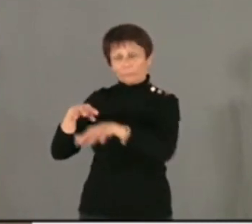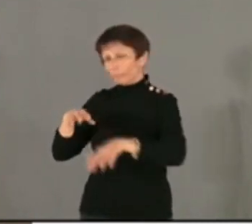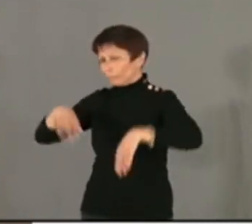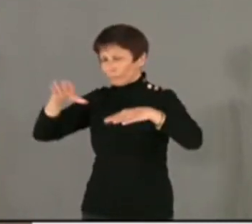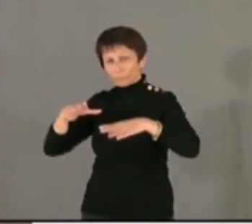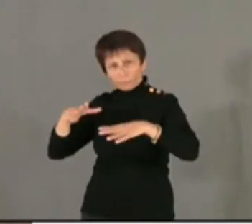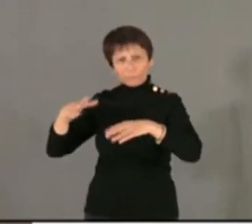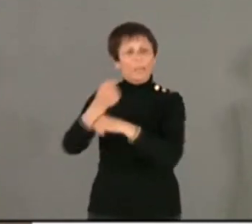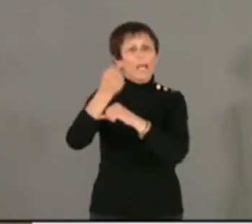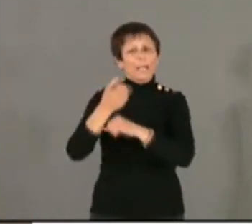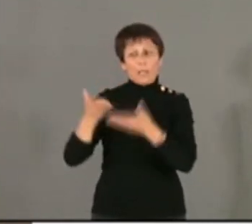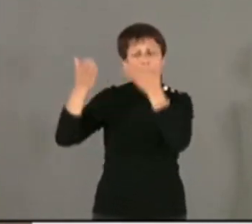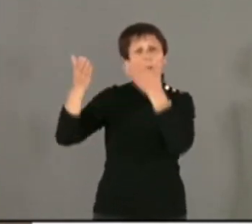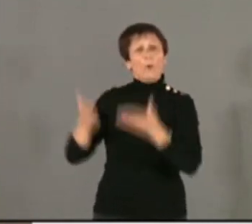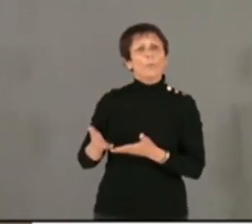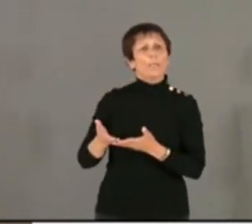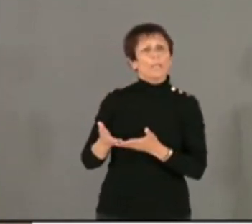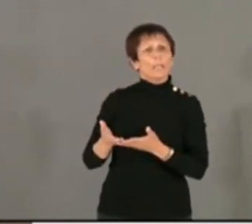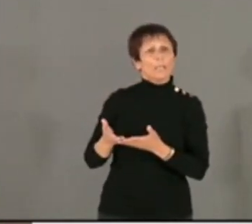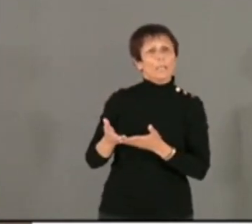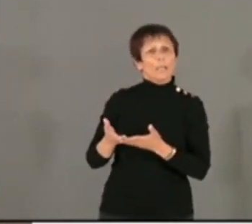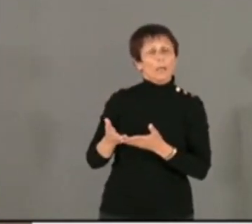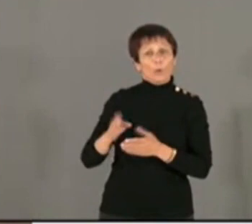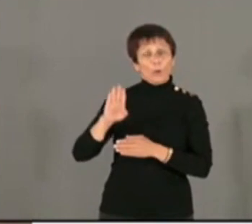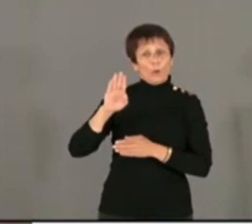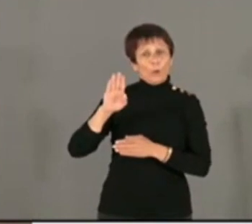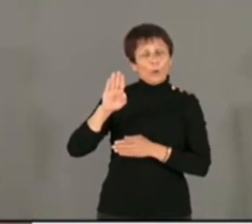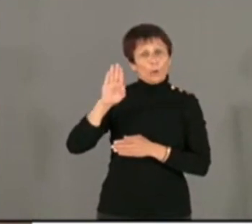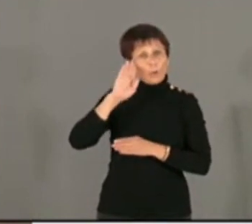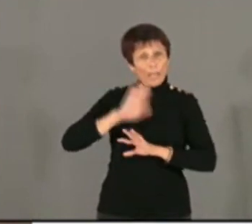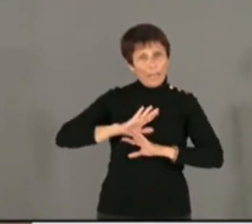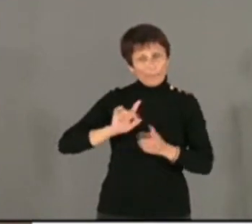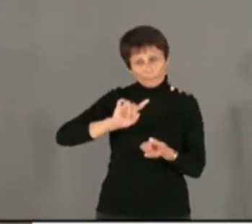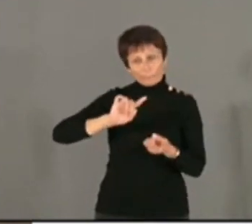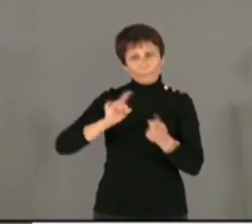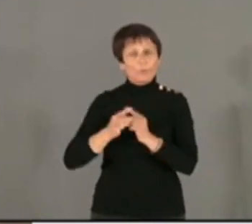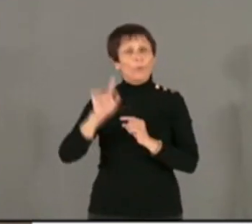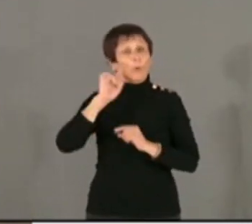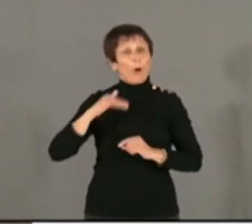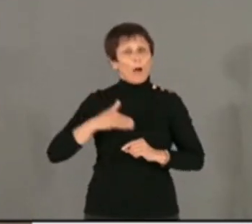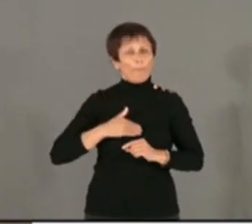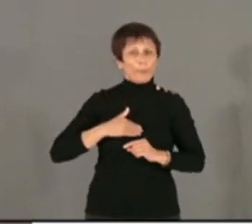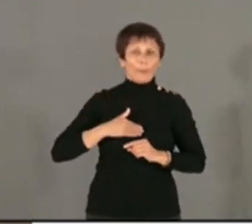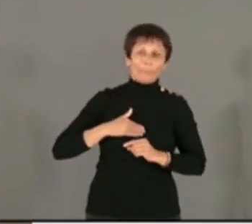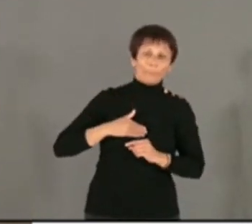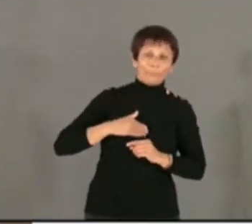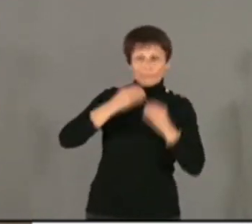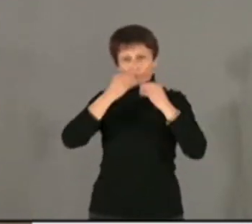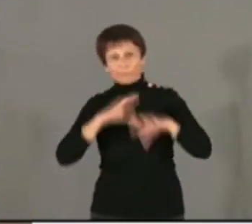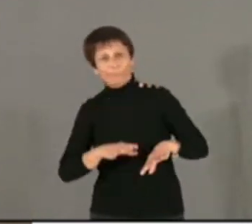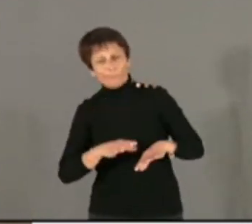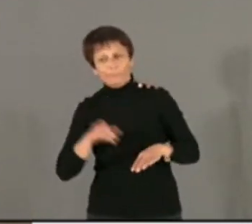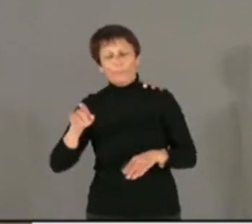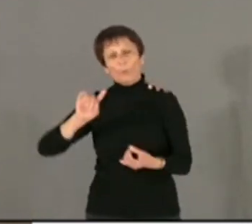Celui qui, n'étant plus soldat, après l'abdication de l'Empereur, se